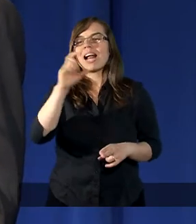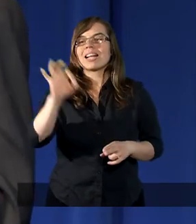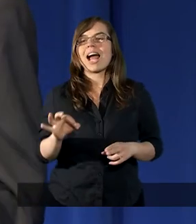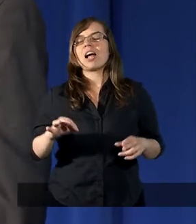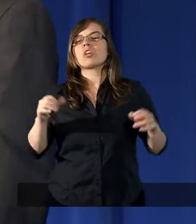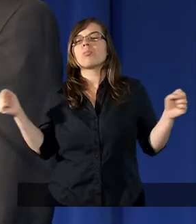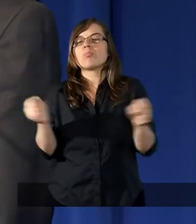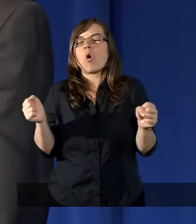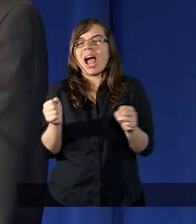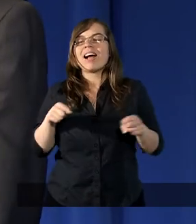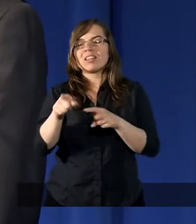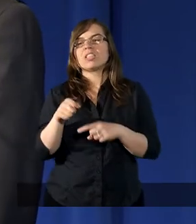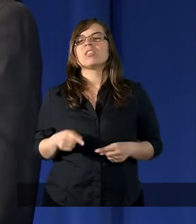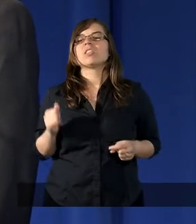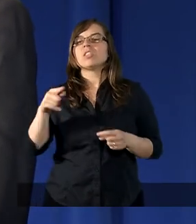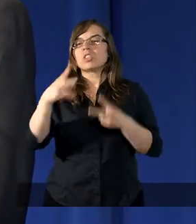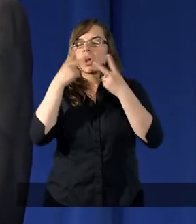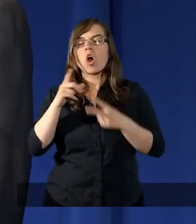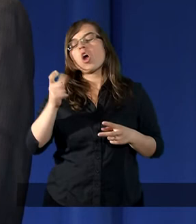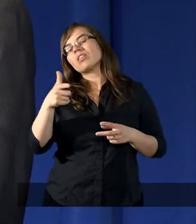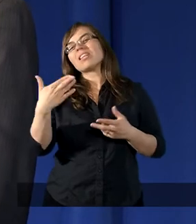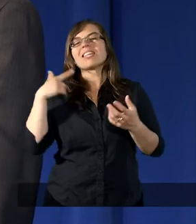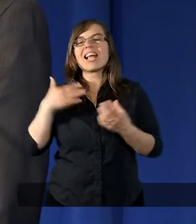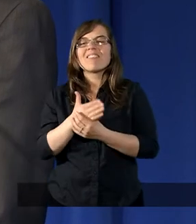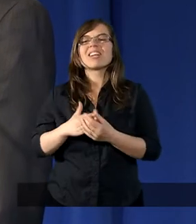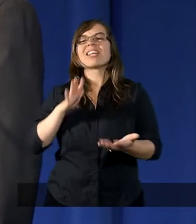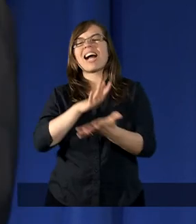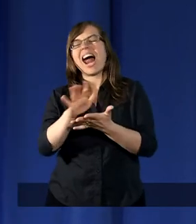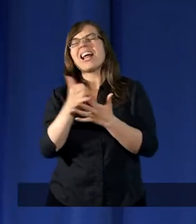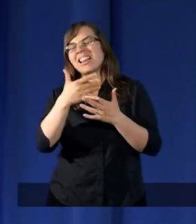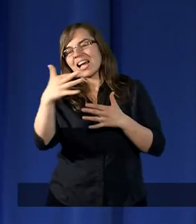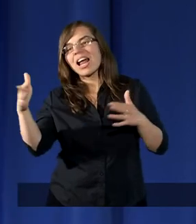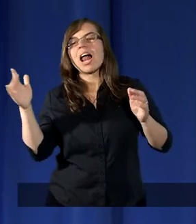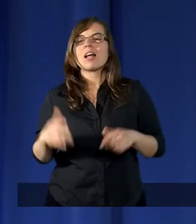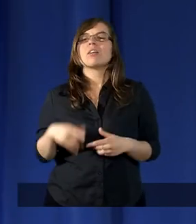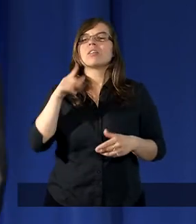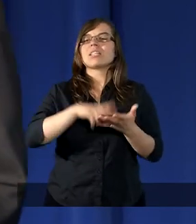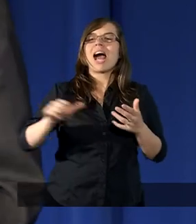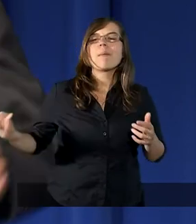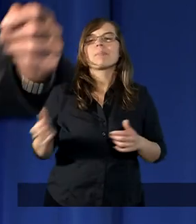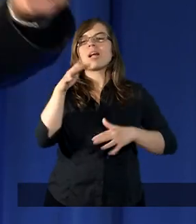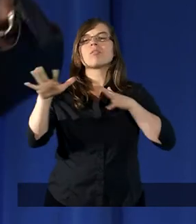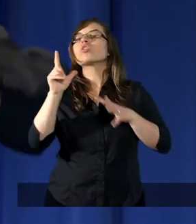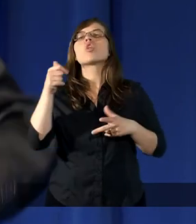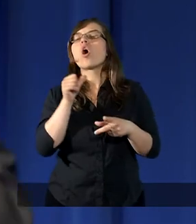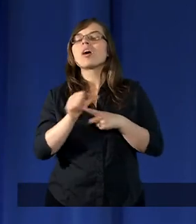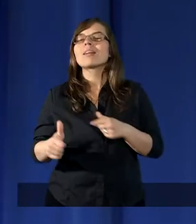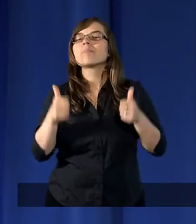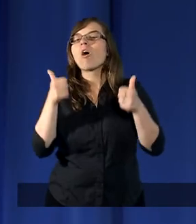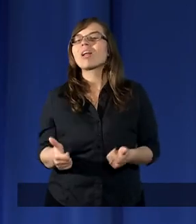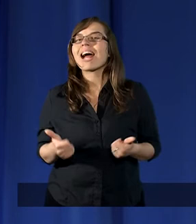bojaźliwych i tam po tym są niewierzących, skalanych i tak dalej. Na pierwszym miejscu co jest